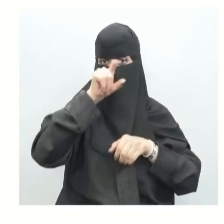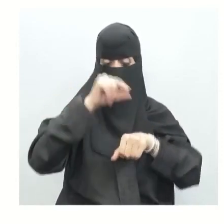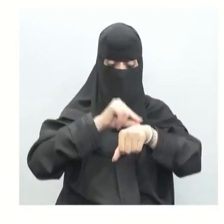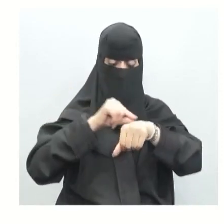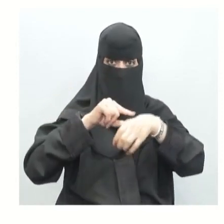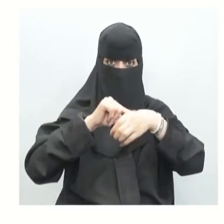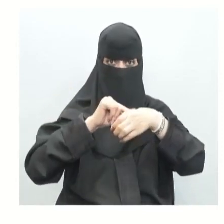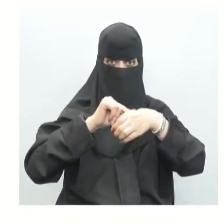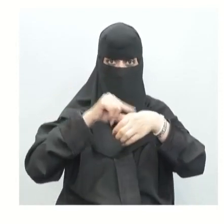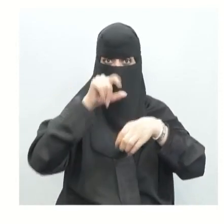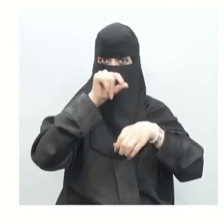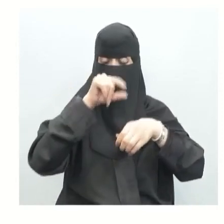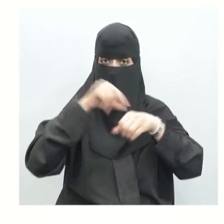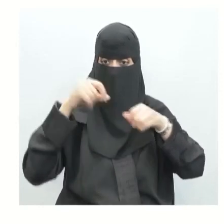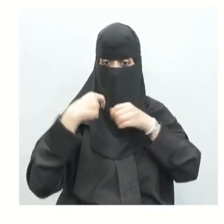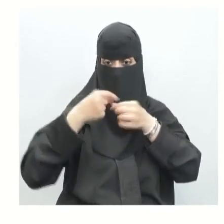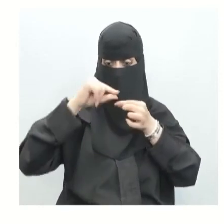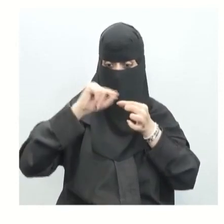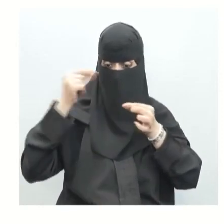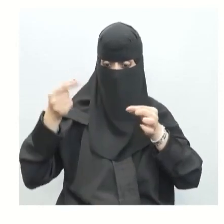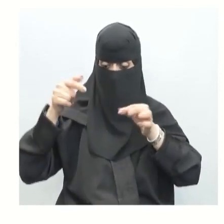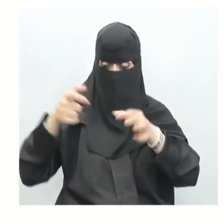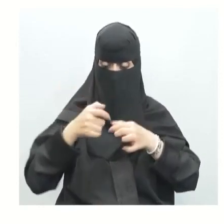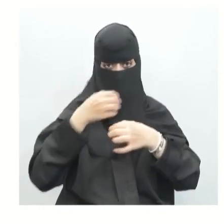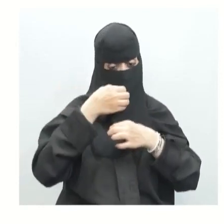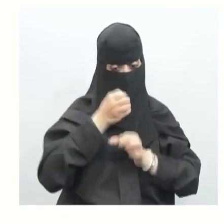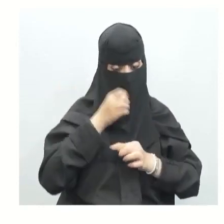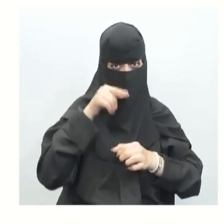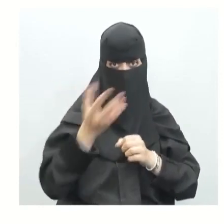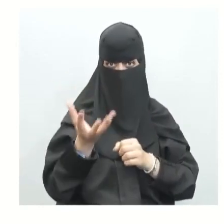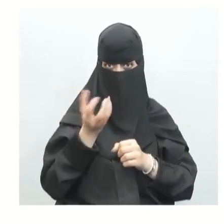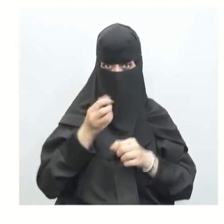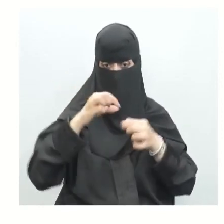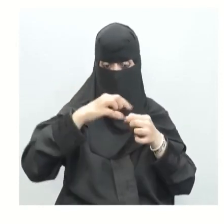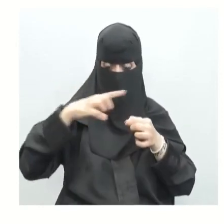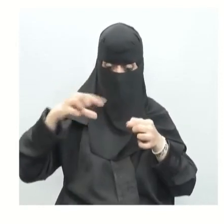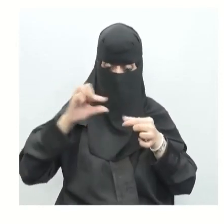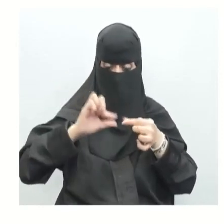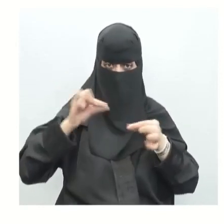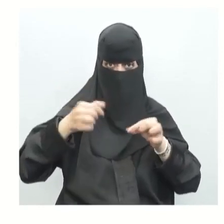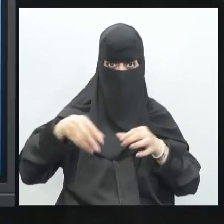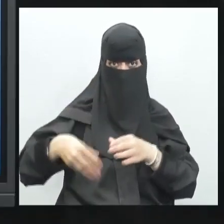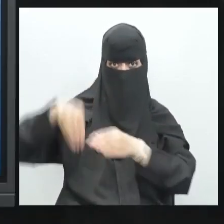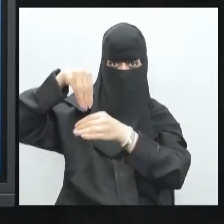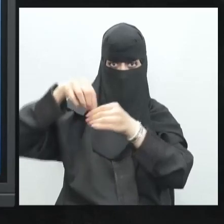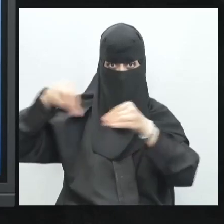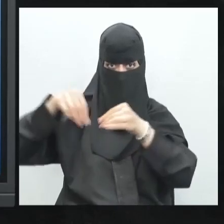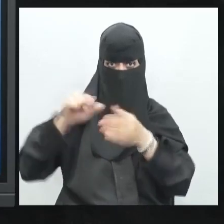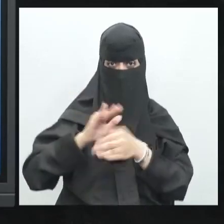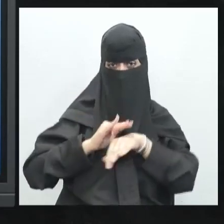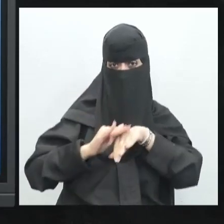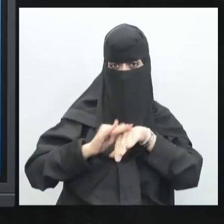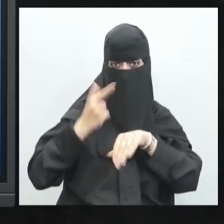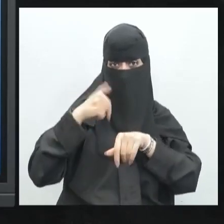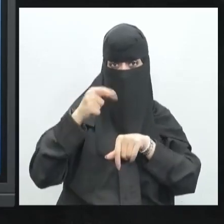لعلنا في التجربة الاستهلالية التي ظهرت في الكتاب كان يطلب مننا أخذ جناح دجاجة ووضعه في كيس ثم تحسس هذا